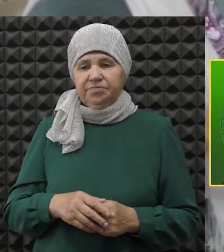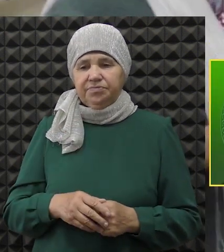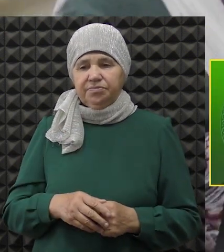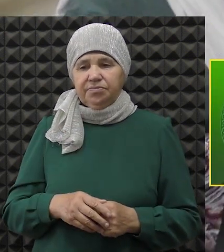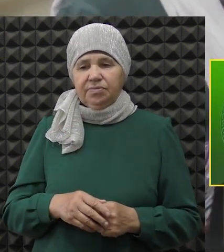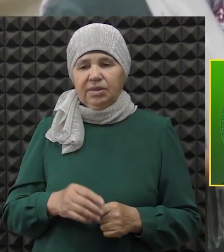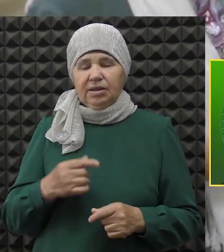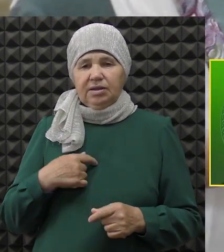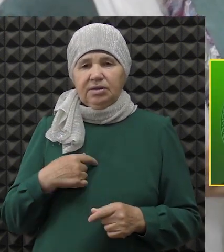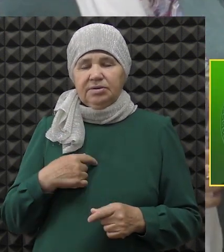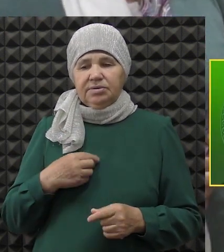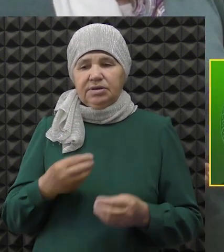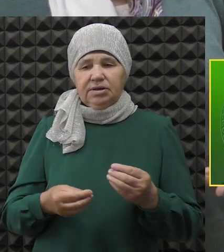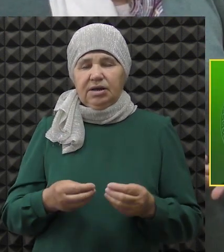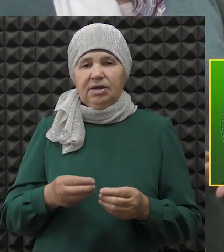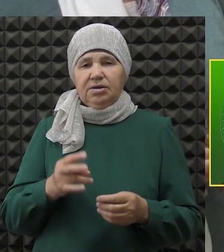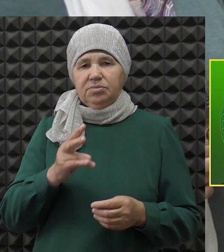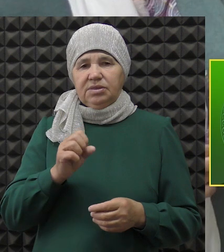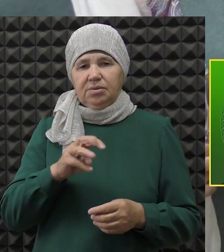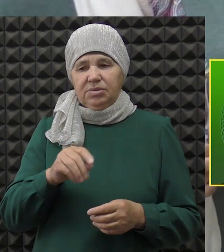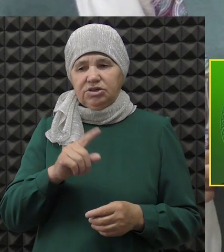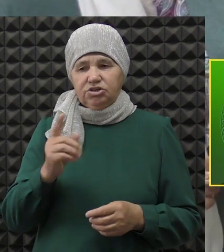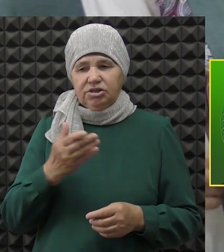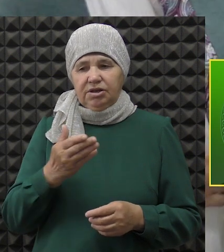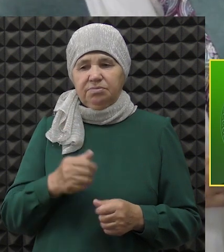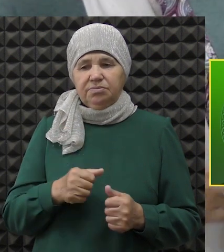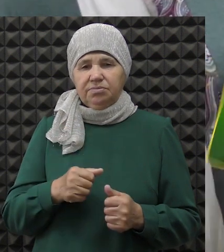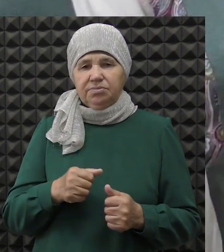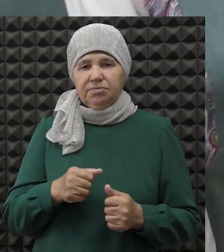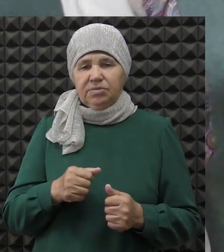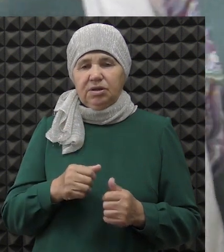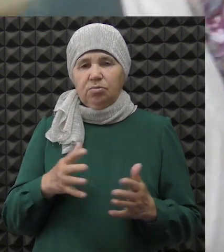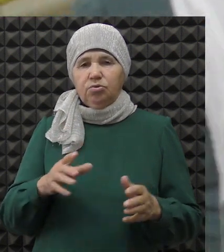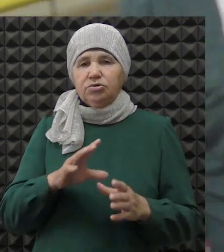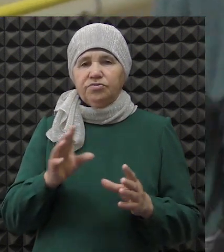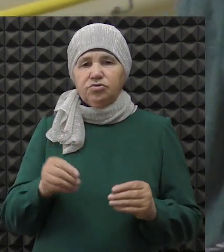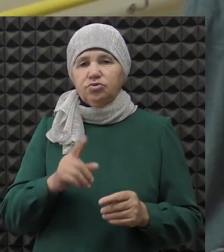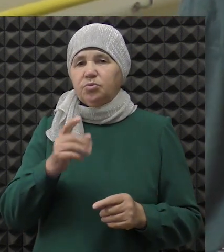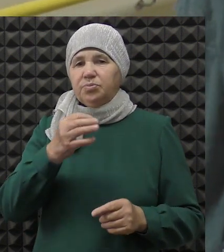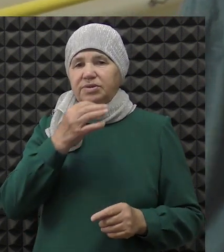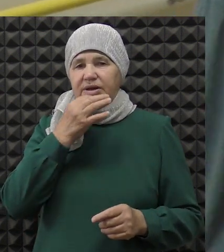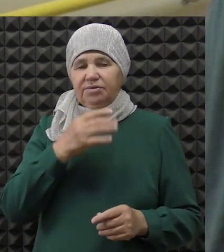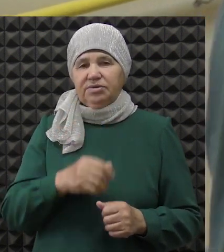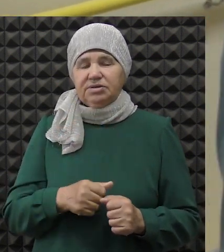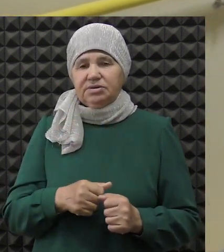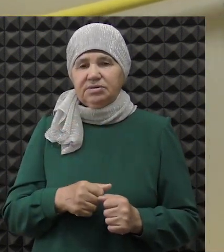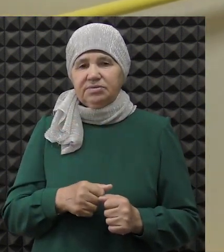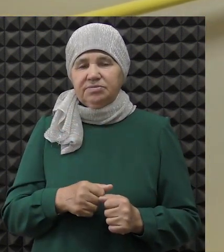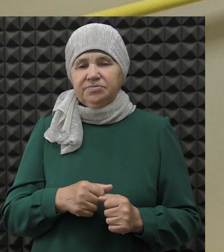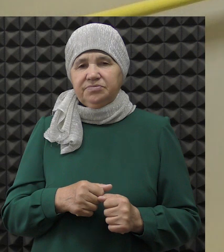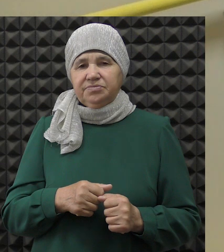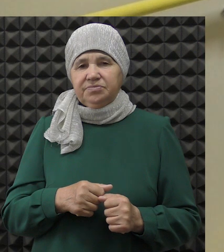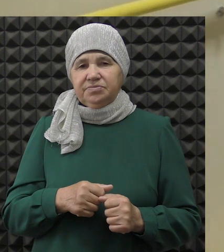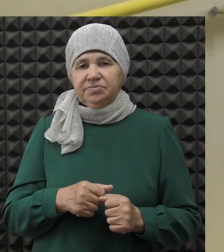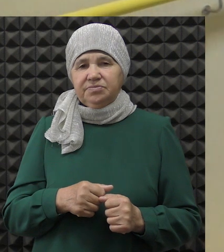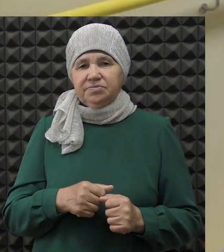играем, намаз читаем, намаз читаем. Что больше всего понравилось? Что больше всего понравилось